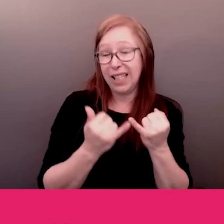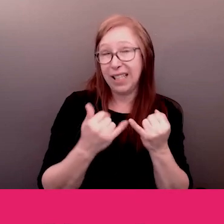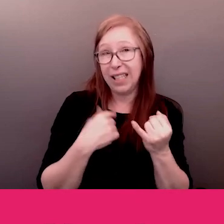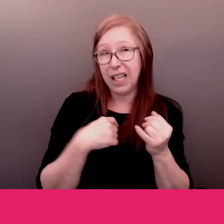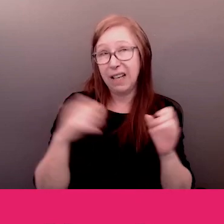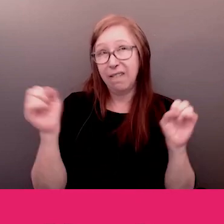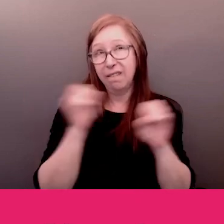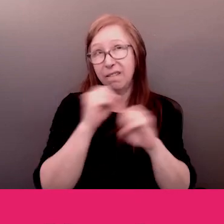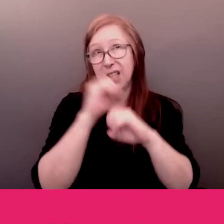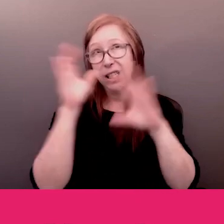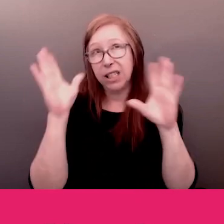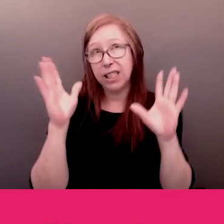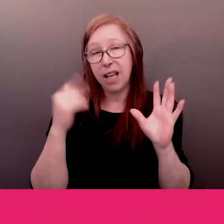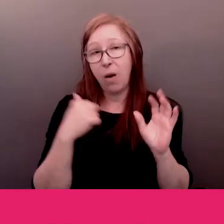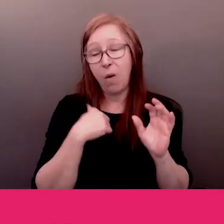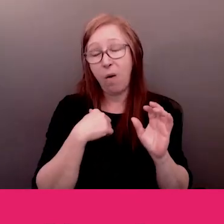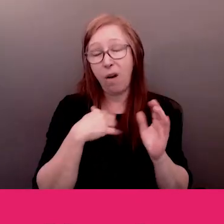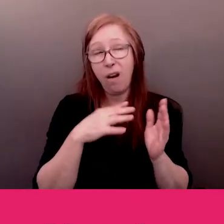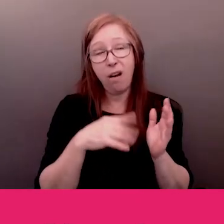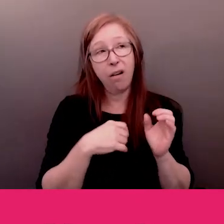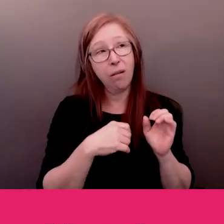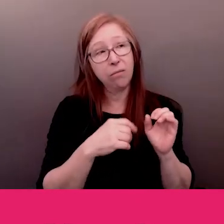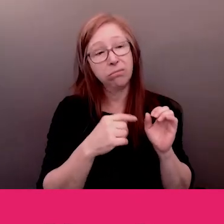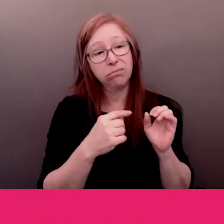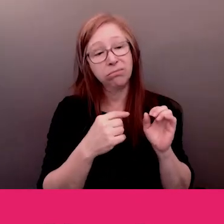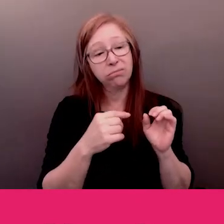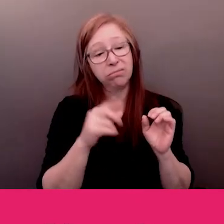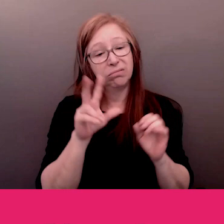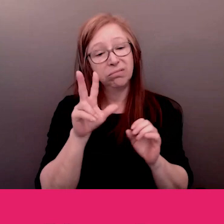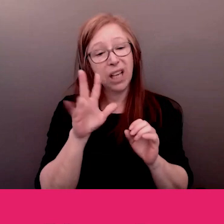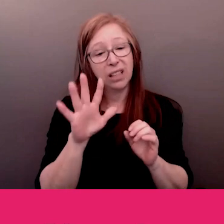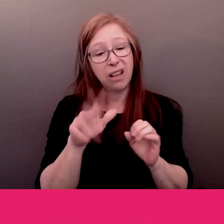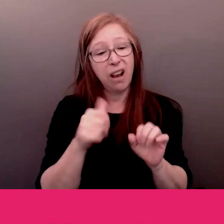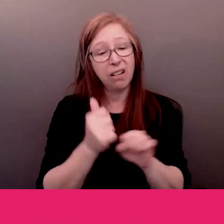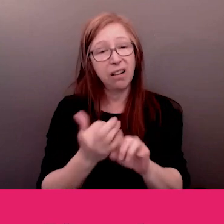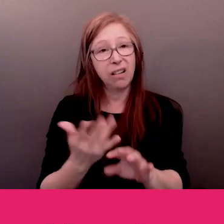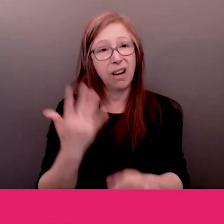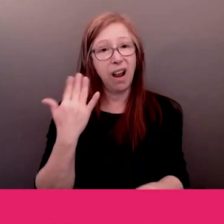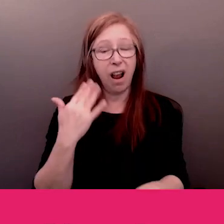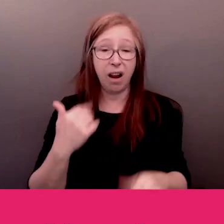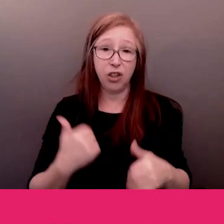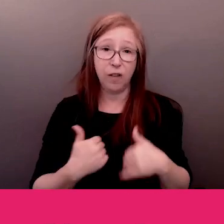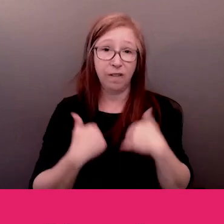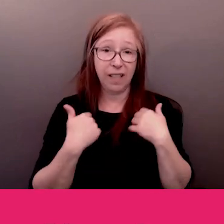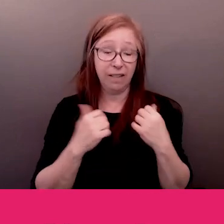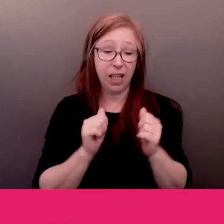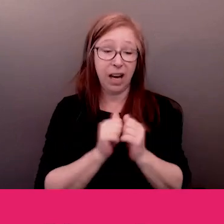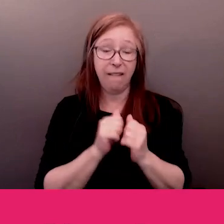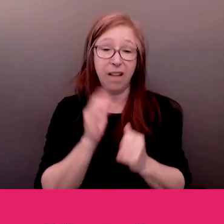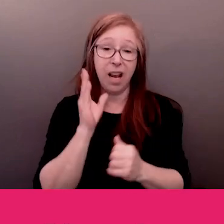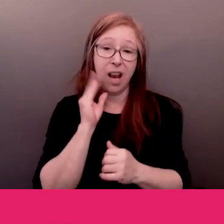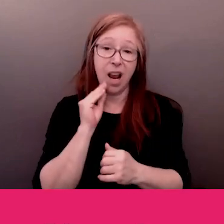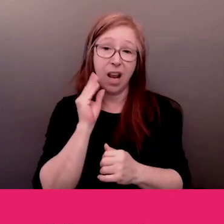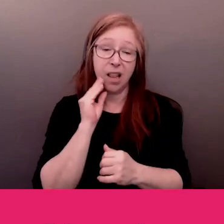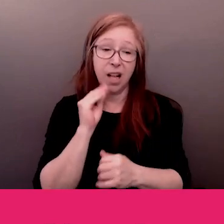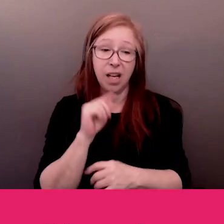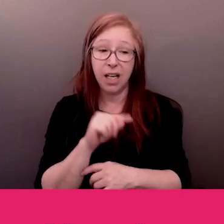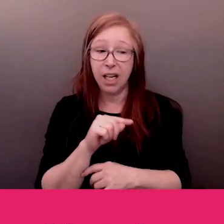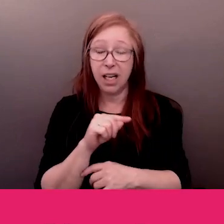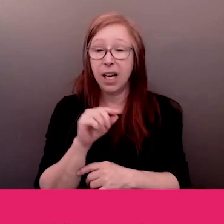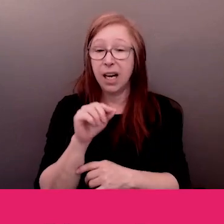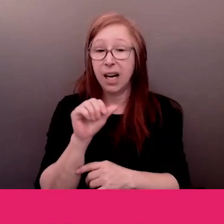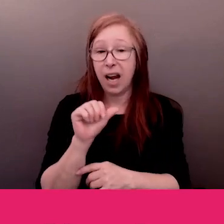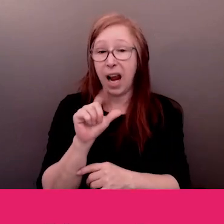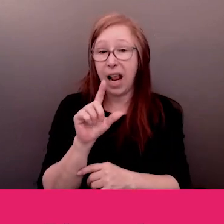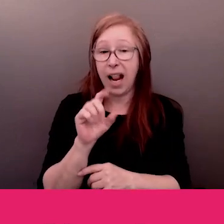-hôtes aujourd'hui à l'équipe ESC surtout Stephanie et Ed pour cette séance formidable merci c'est à vous